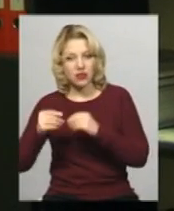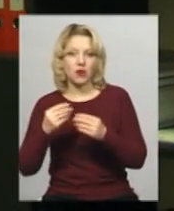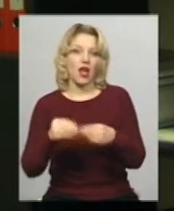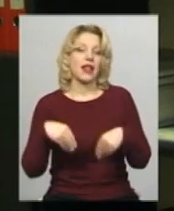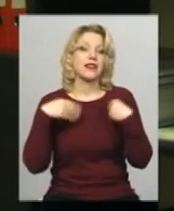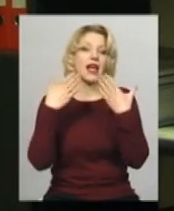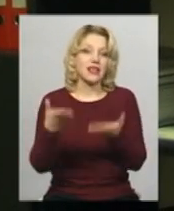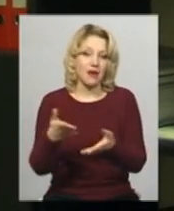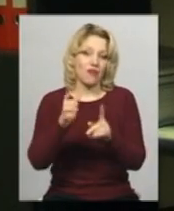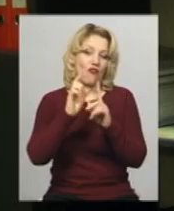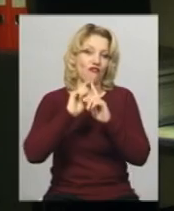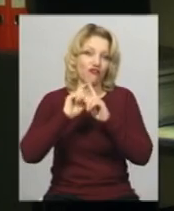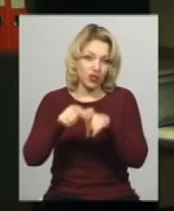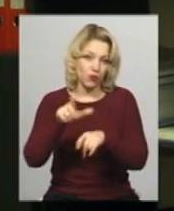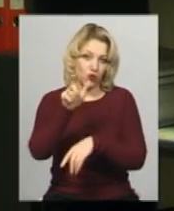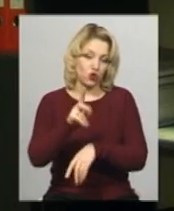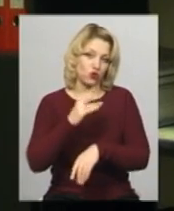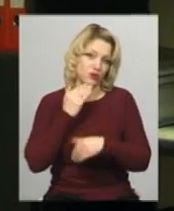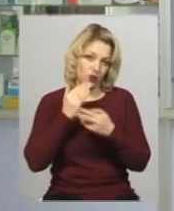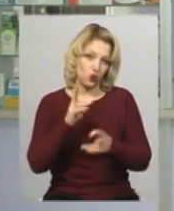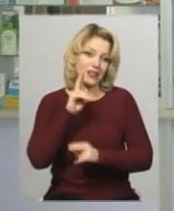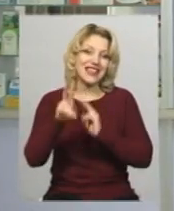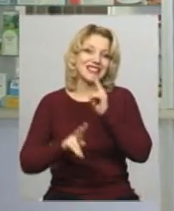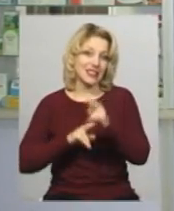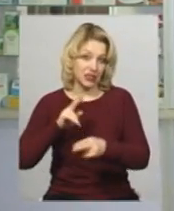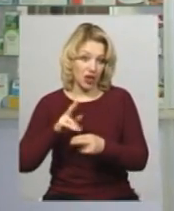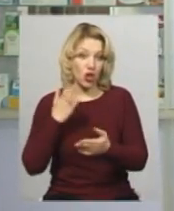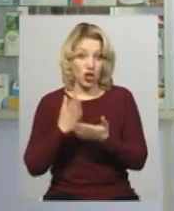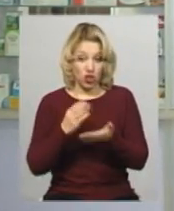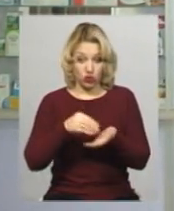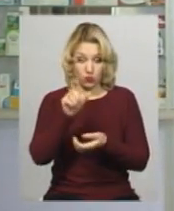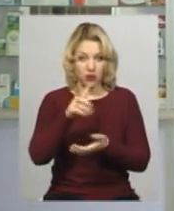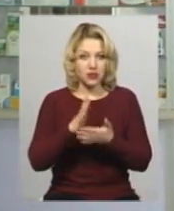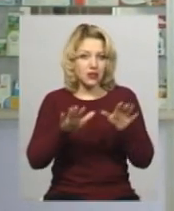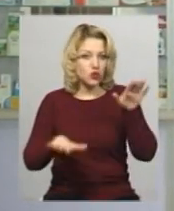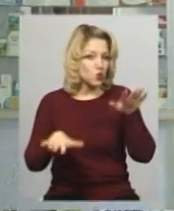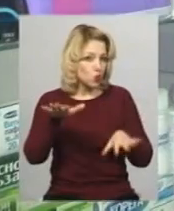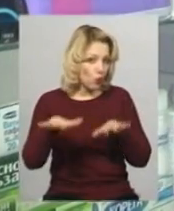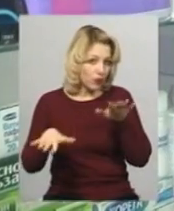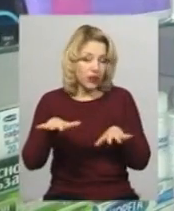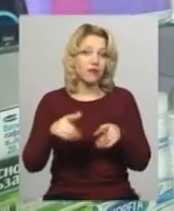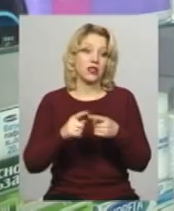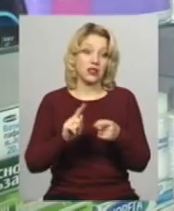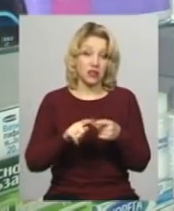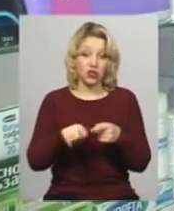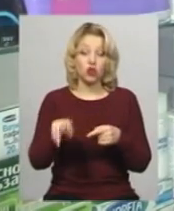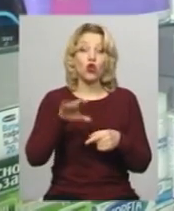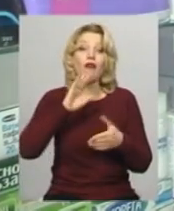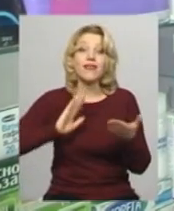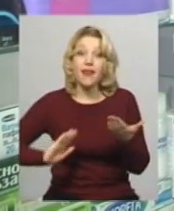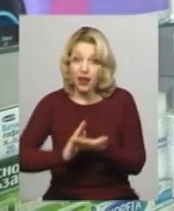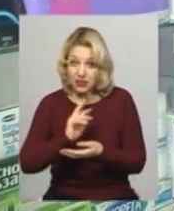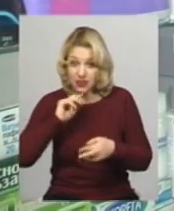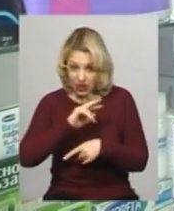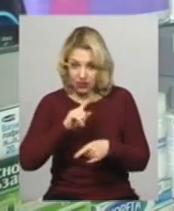людині, яка звернулася до нас зі скаргою. Якщо у споживача є сумнів щодо якості ліків, і це буде підтверджено документально